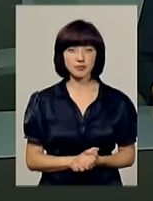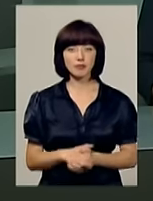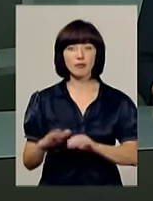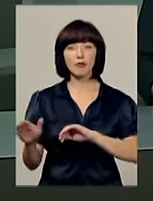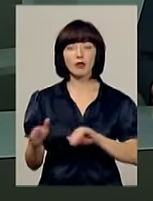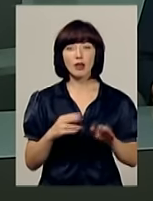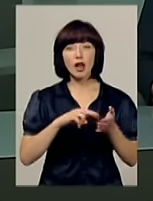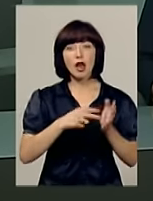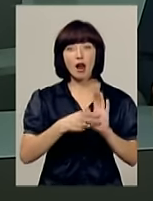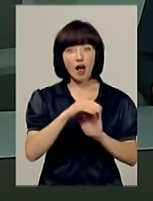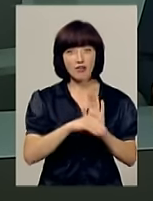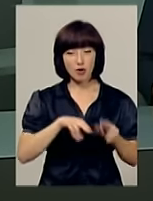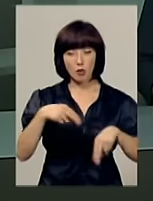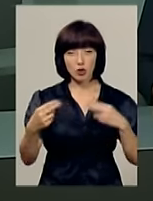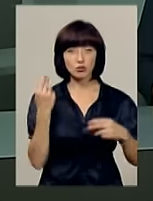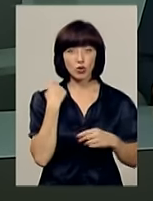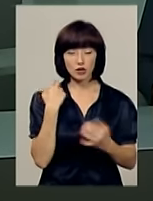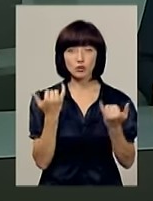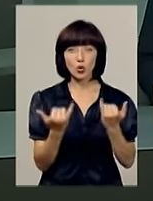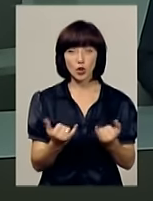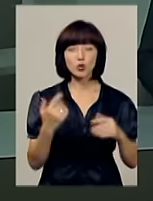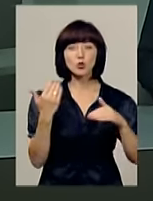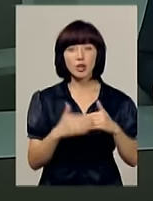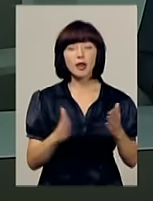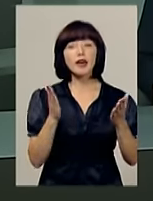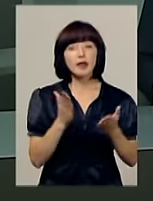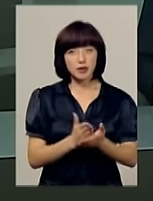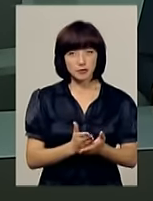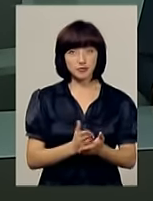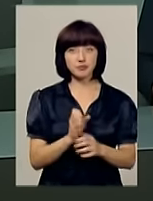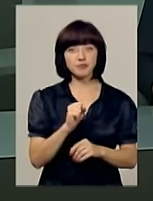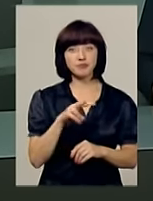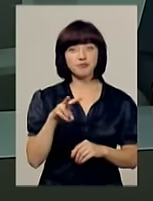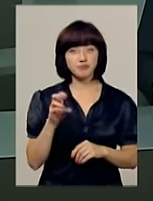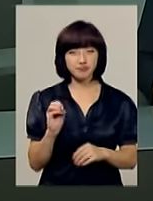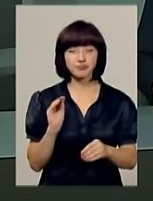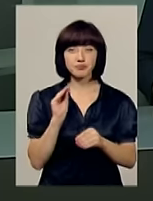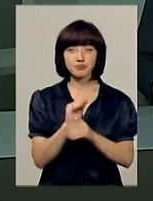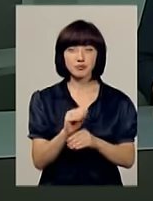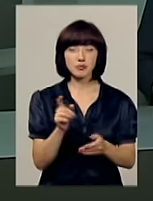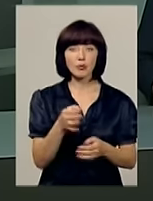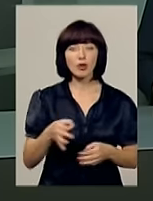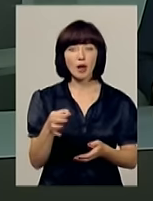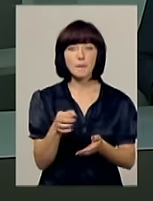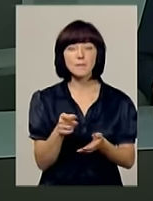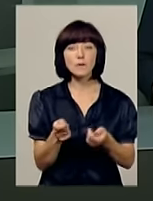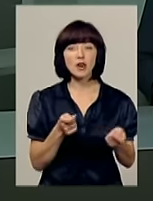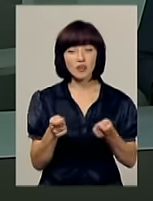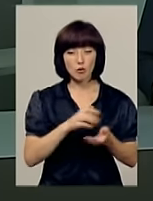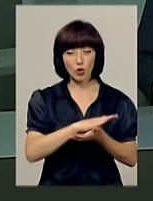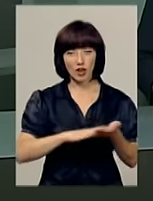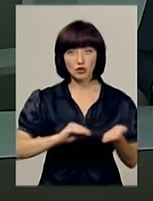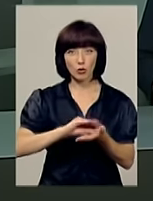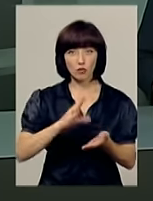Графік погашення боргів сьогодні вже сформовано, але, додають в обласному управлінні пенсійного фонду, для подальшого наповнення